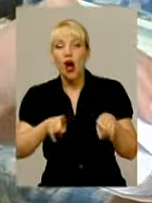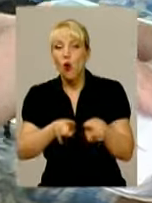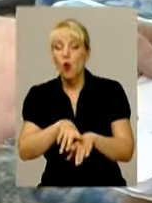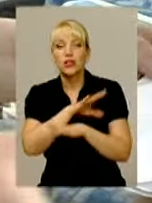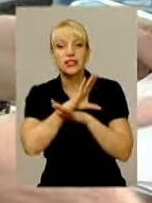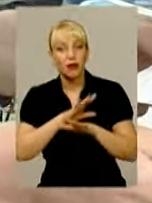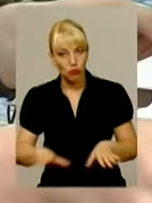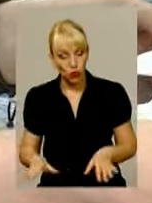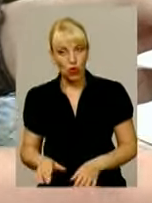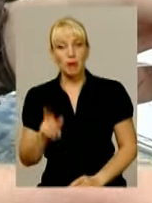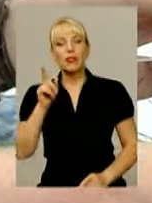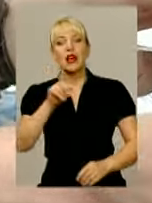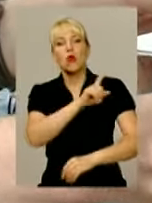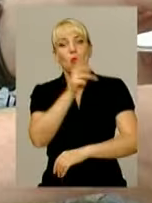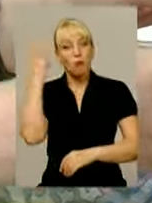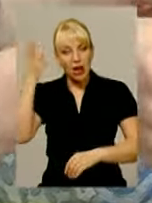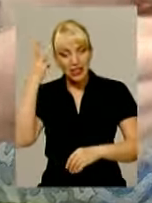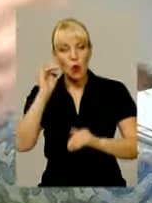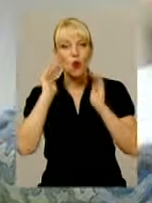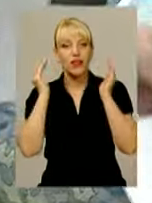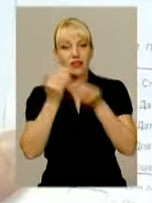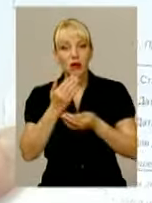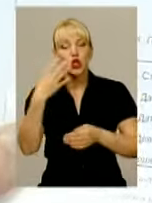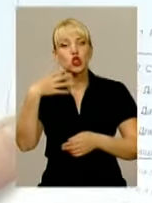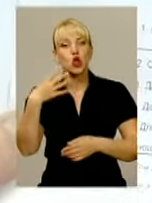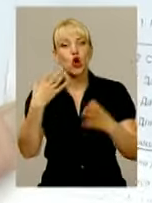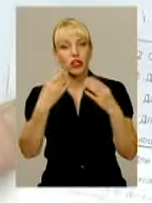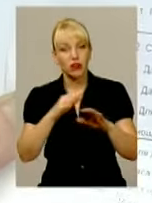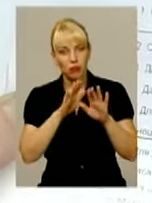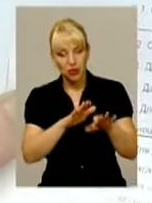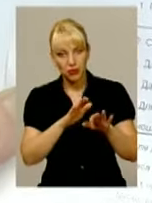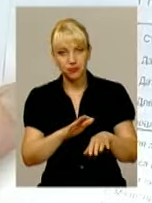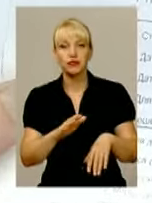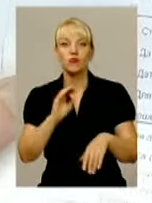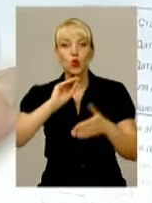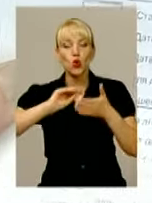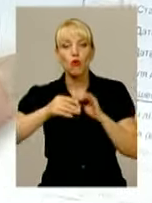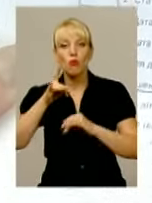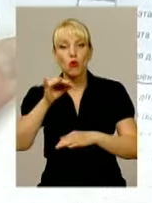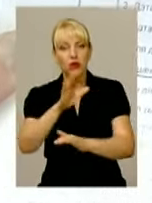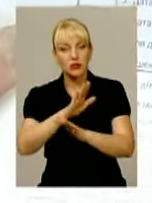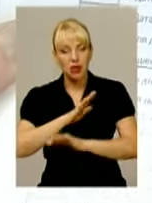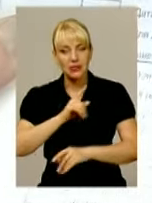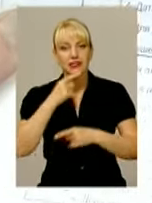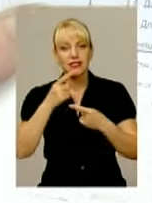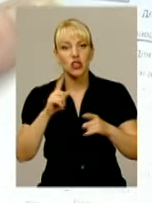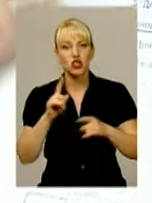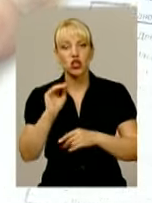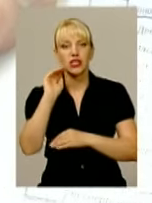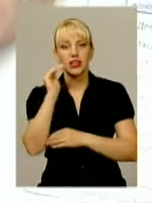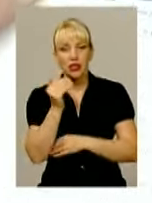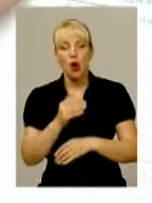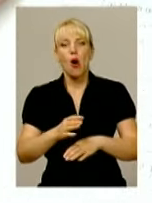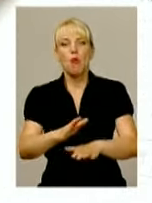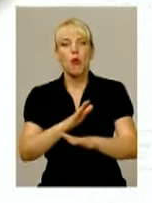цього закладу хлопчик пробув 40 днів. Більше дитячий організм не витримав. У довідці про смерть вказано, що малюк помер через геналізовану